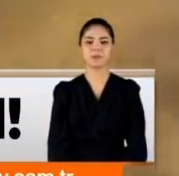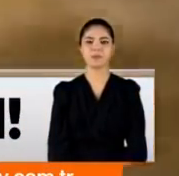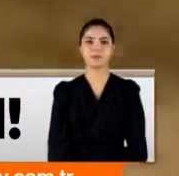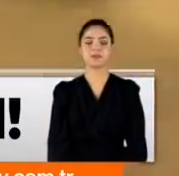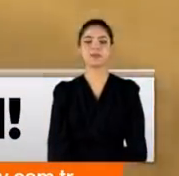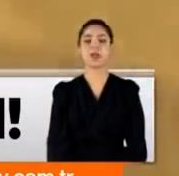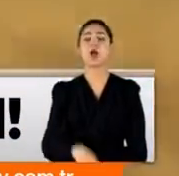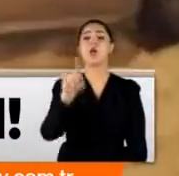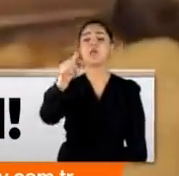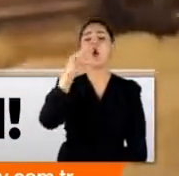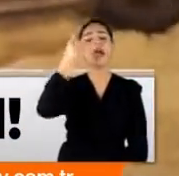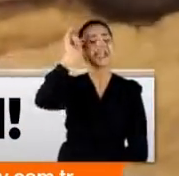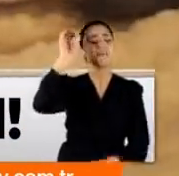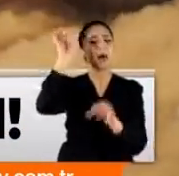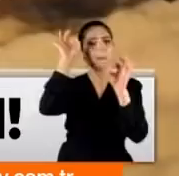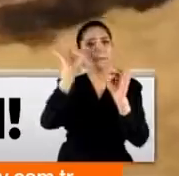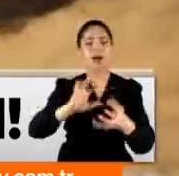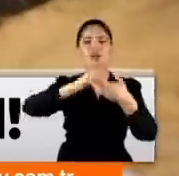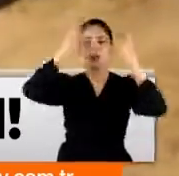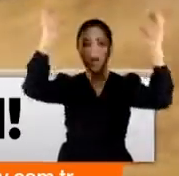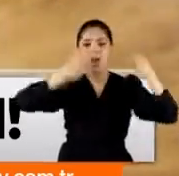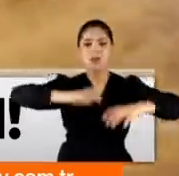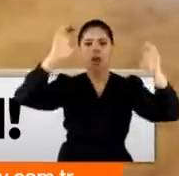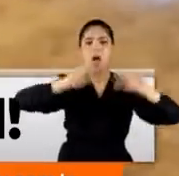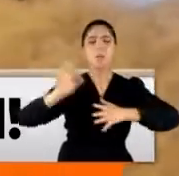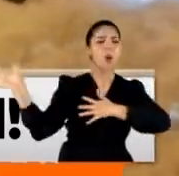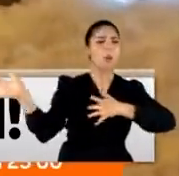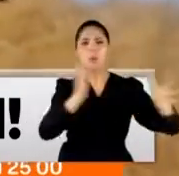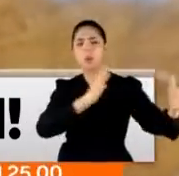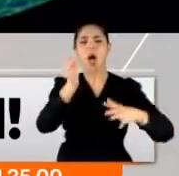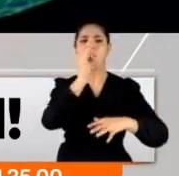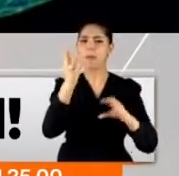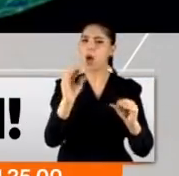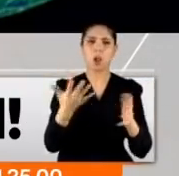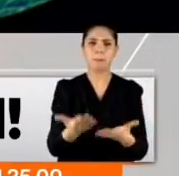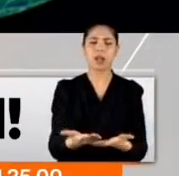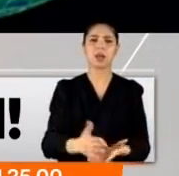İspanya'yı kasıp kavuran kar yağışı korkunç bir fırtınanın habercisi olabilir.